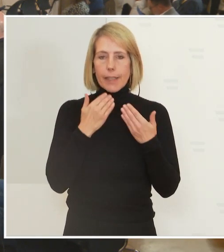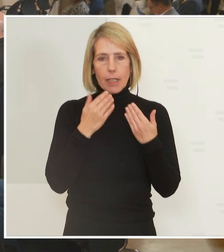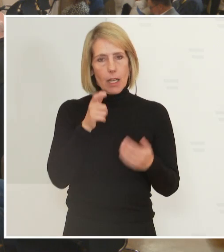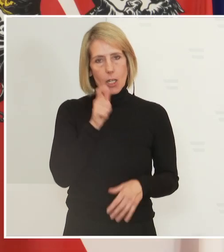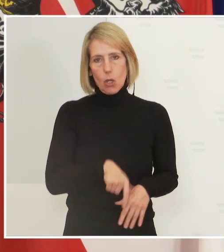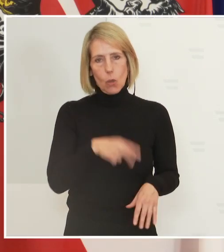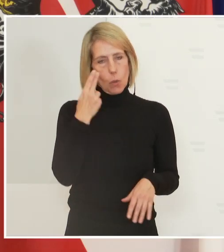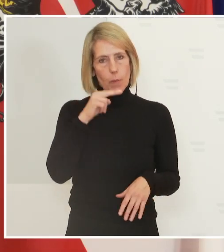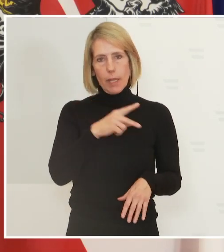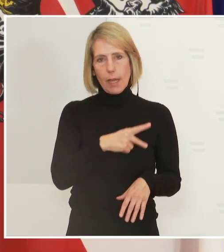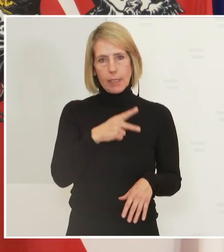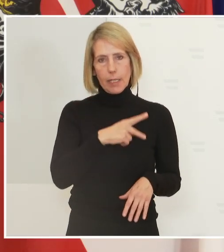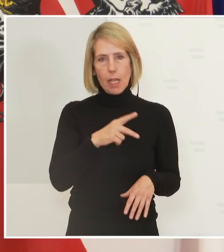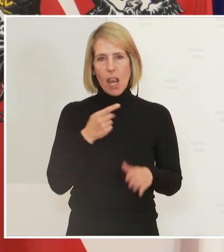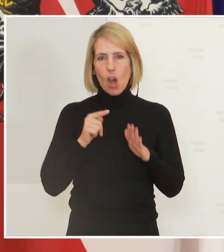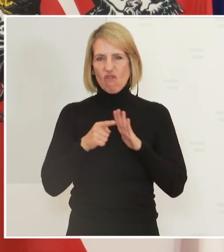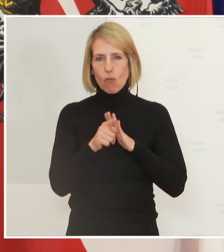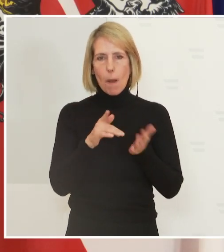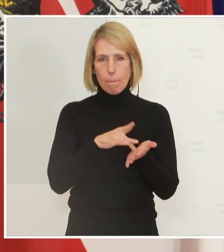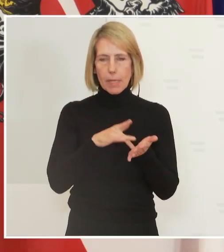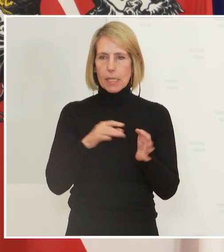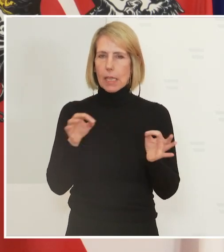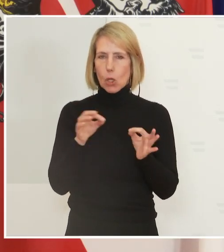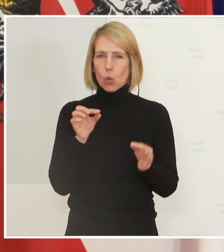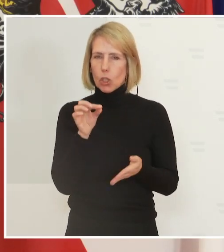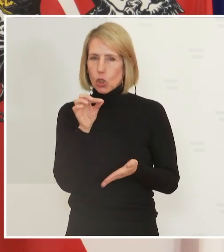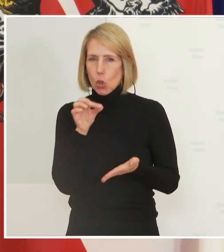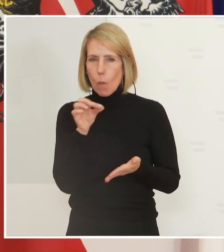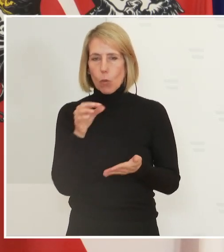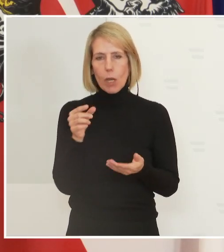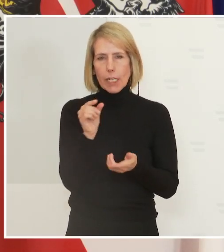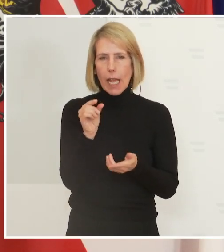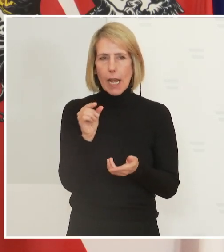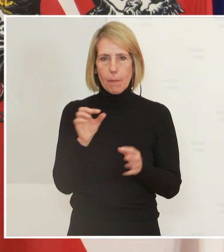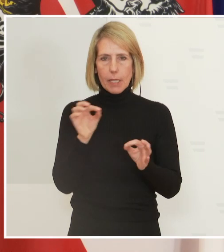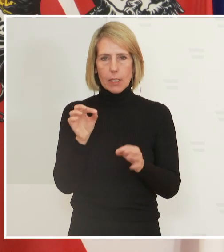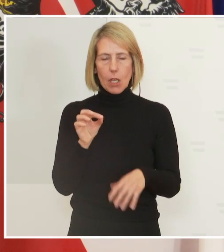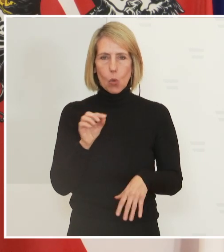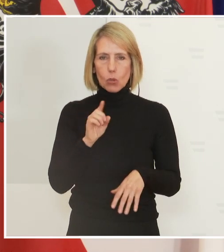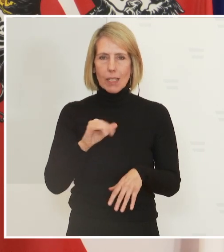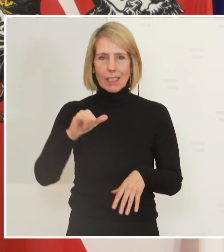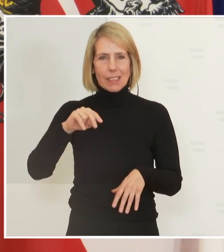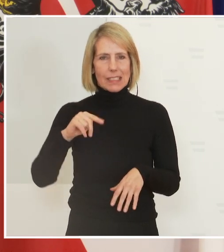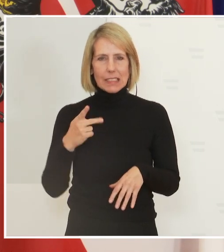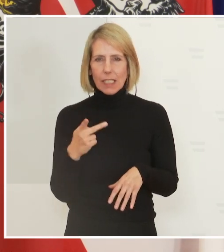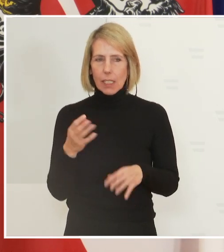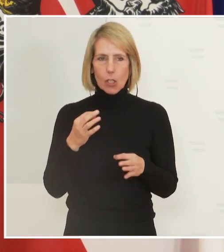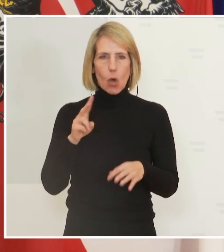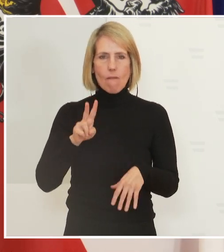ein Wurmmittel empfiehlt oder Vitamin D oder Schwurnelemente oder auch, und das ist besonders gefährlich,